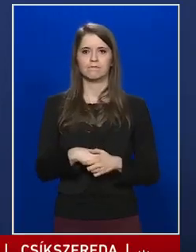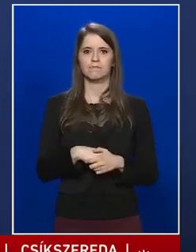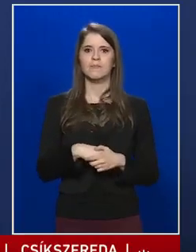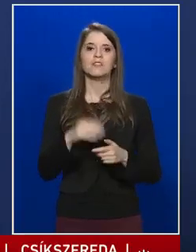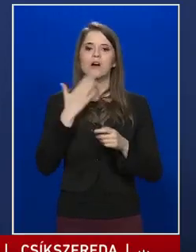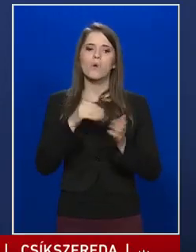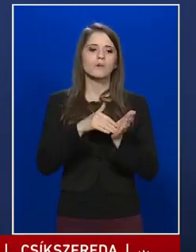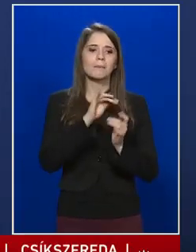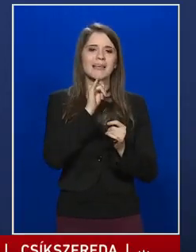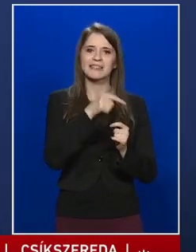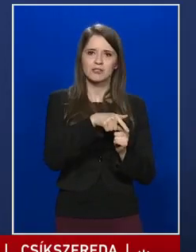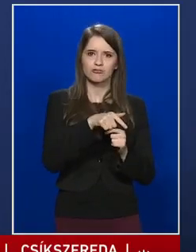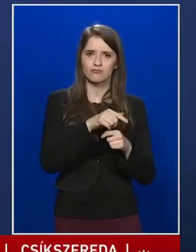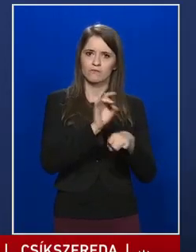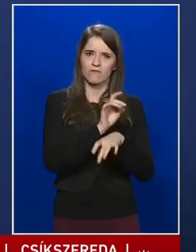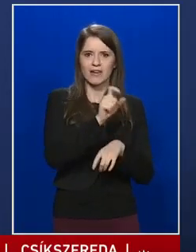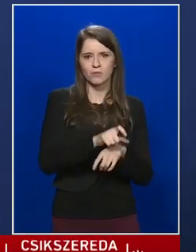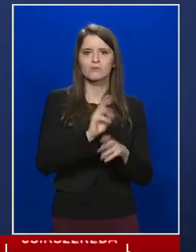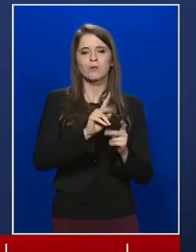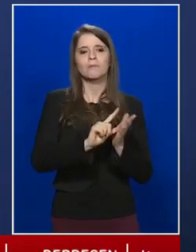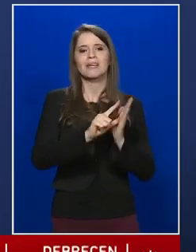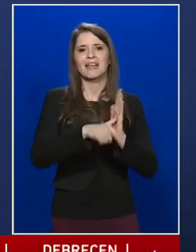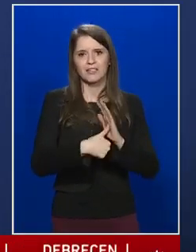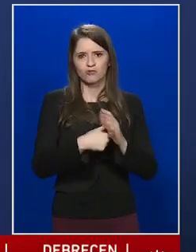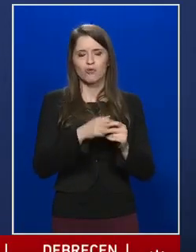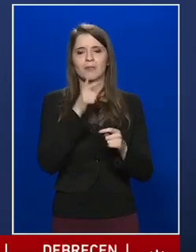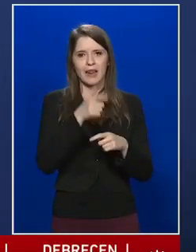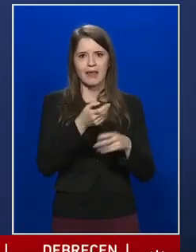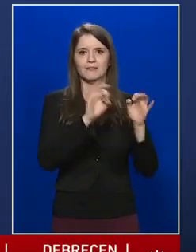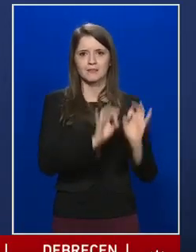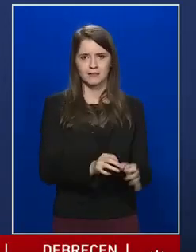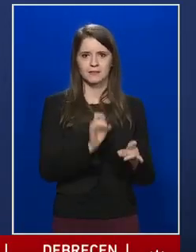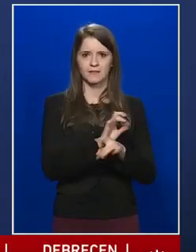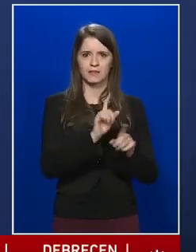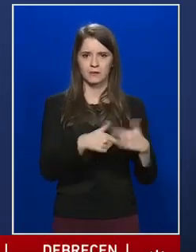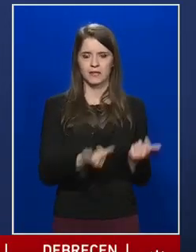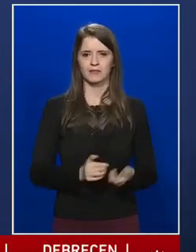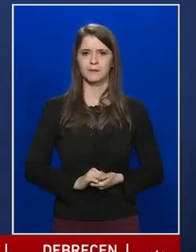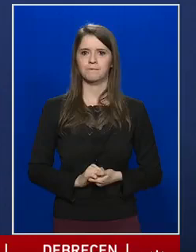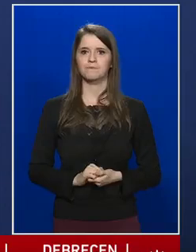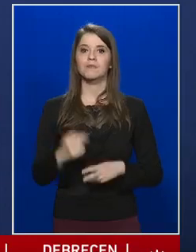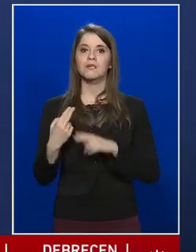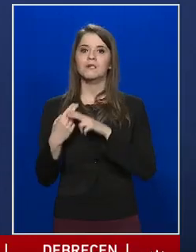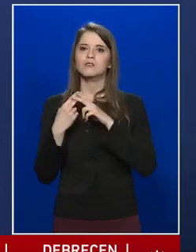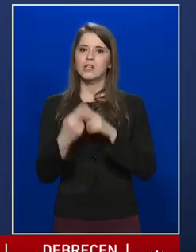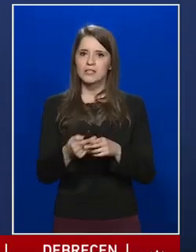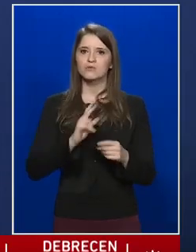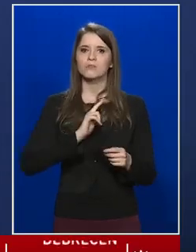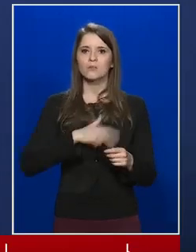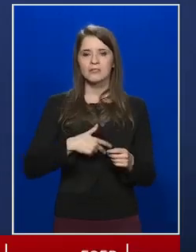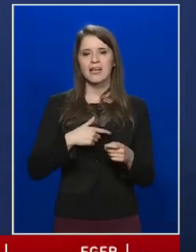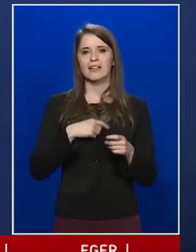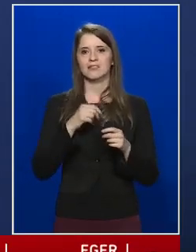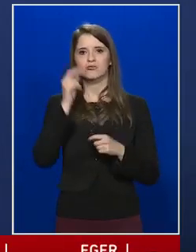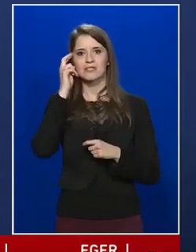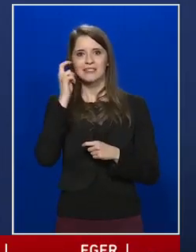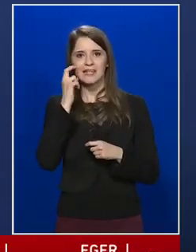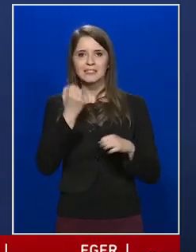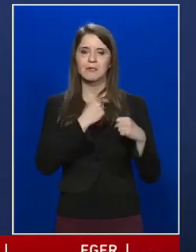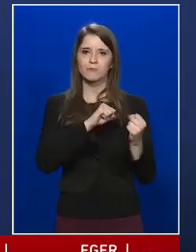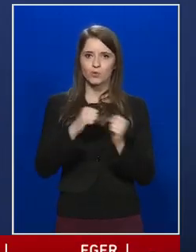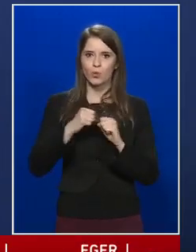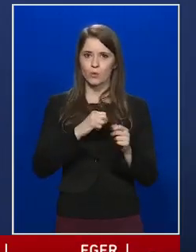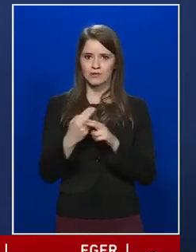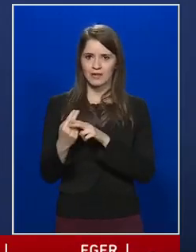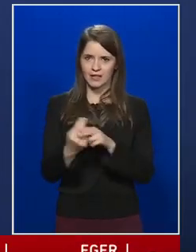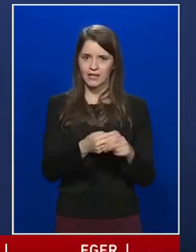későbbiekben kerül sor. A segítve a szociális intézményeknek a működését,